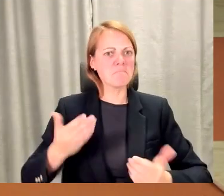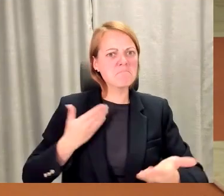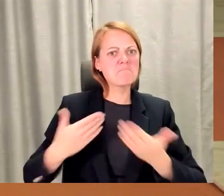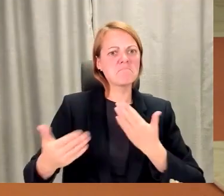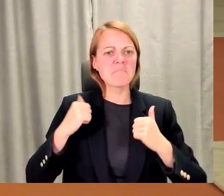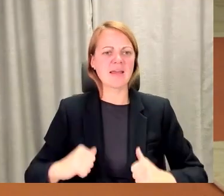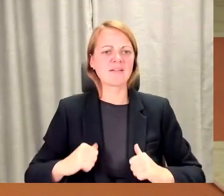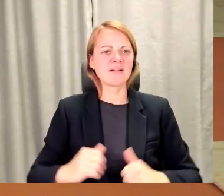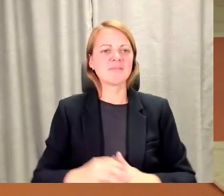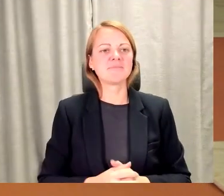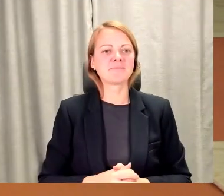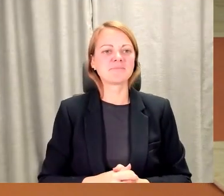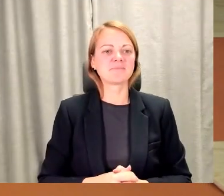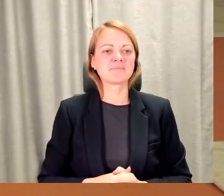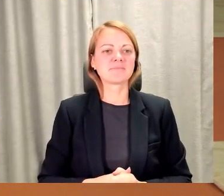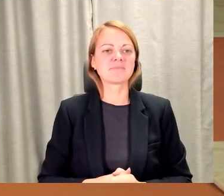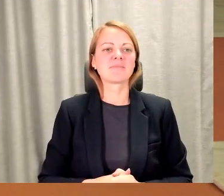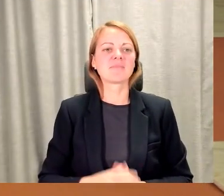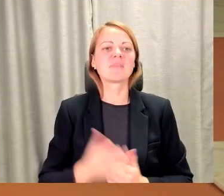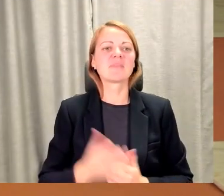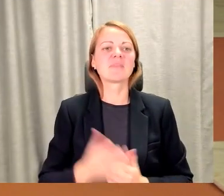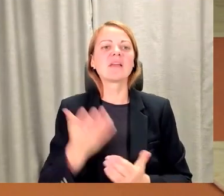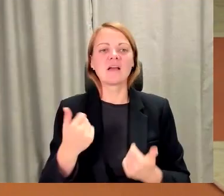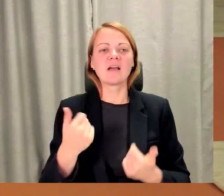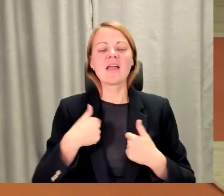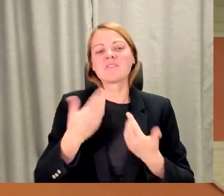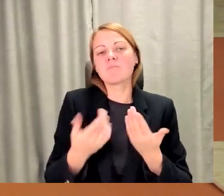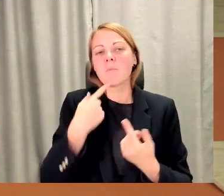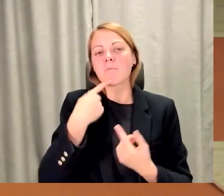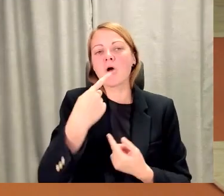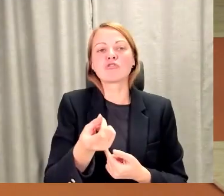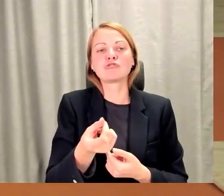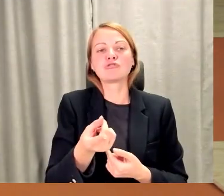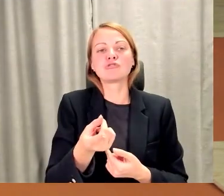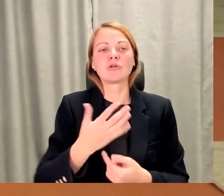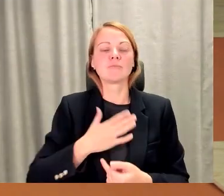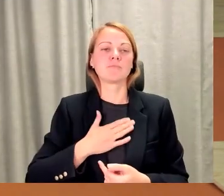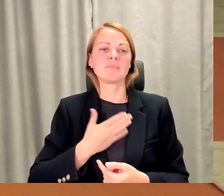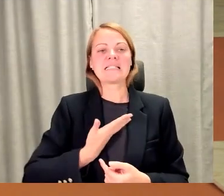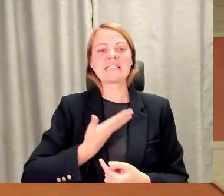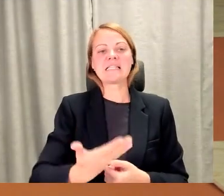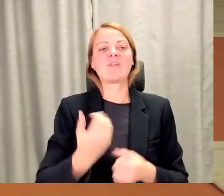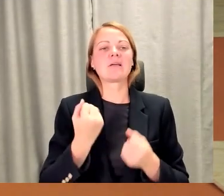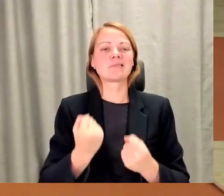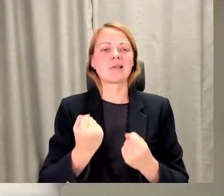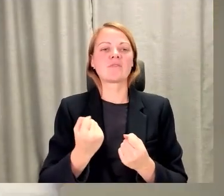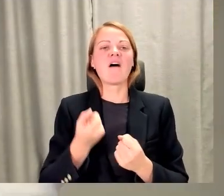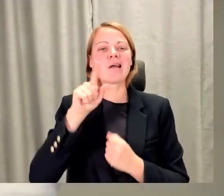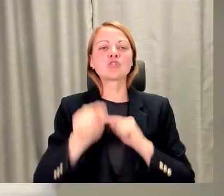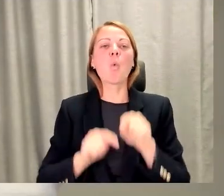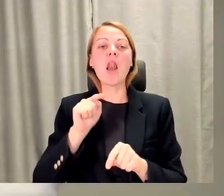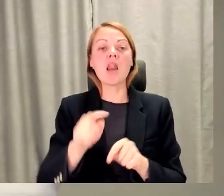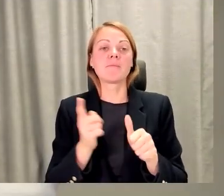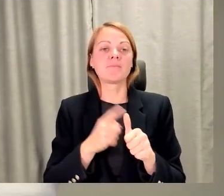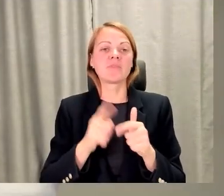es varbūt pateikšu, ka mums dzīvē sastāv no vairākiem soļiem. Tie varētu būt tukstoši